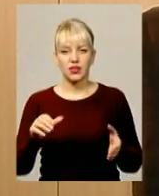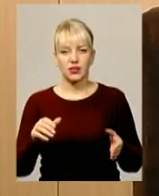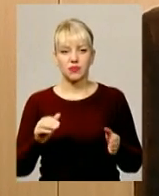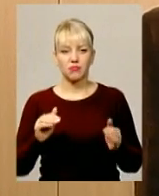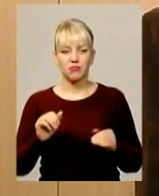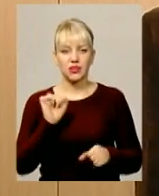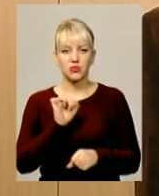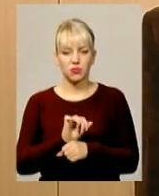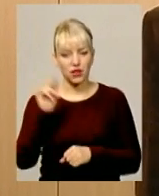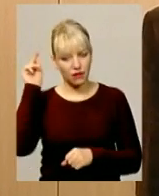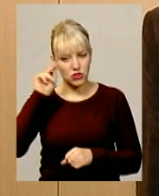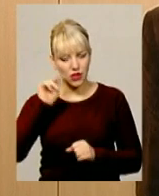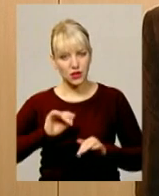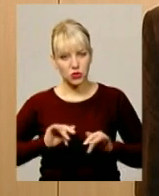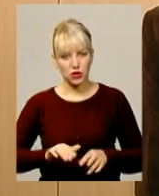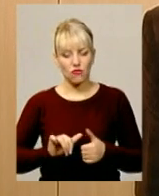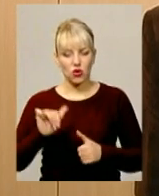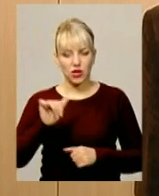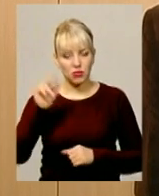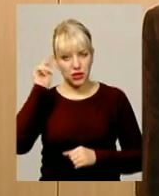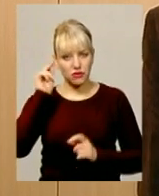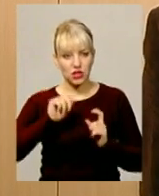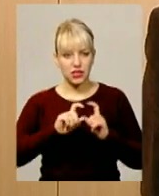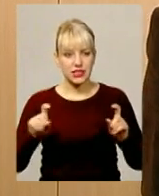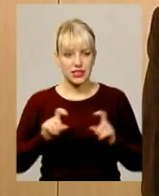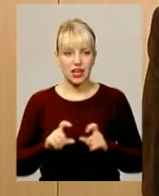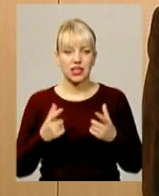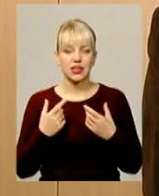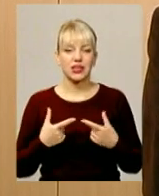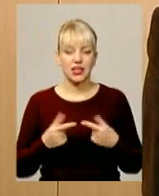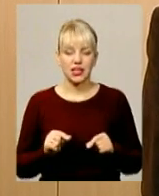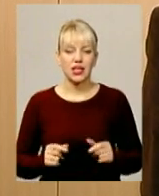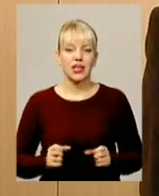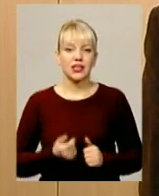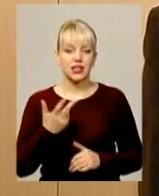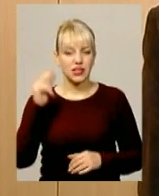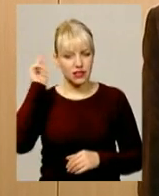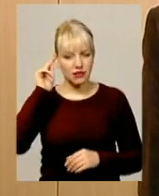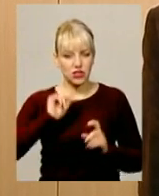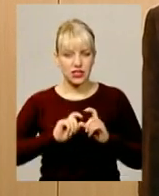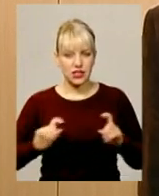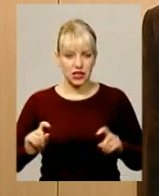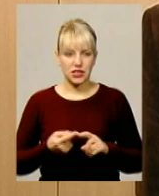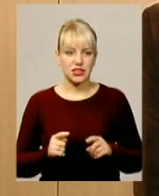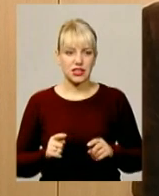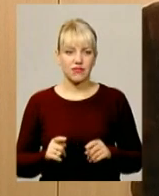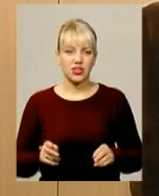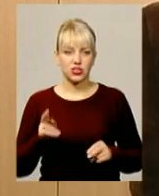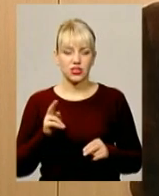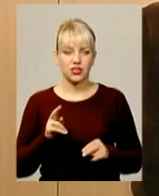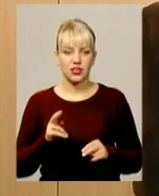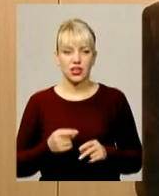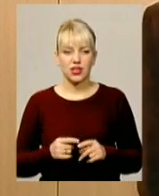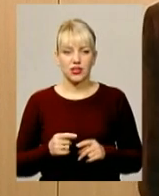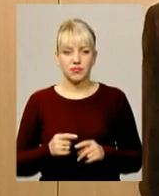навчальний процес в окремих навчальних заходах, де кількість захворівших дітей перевищили епідемічний поріг. А в